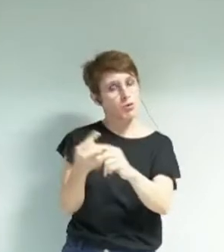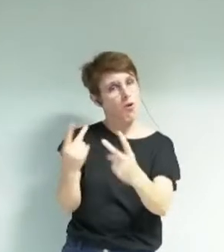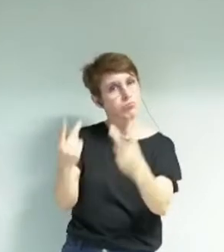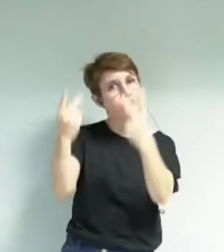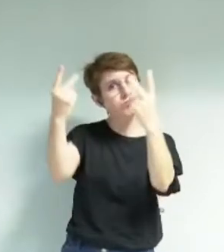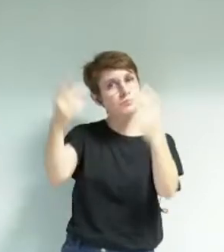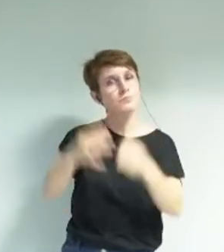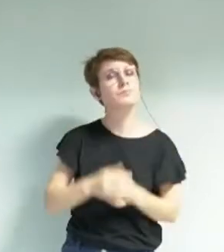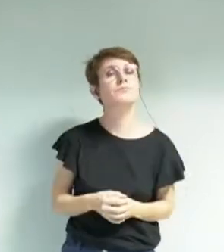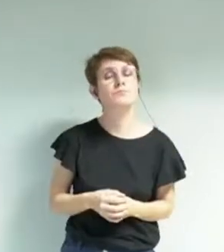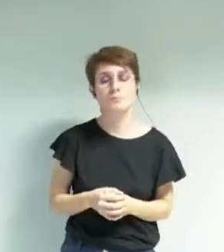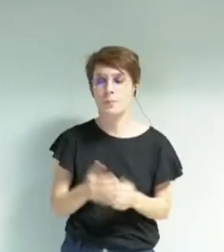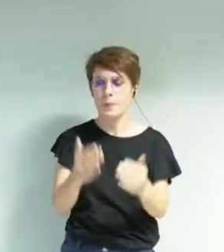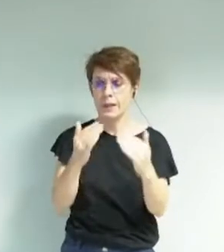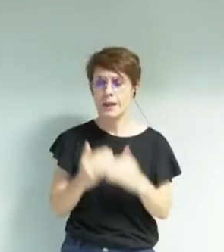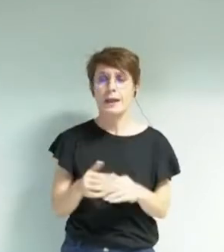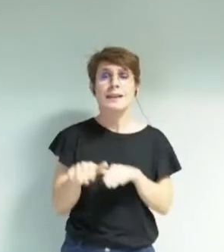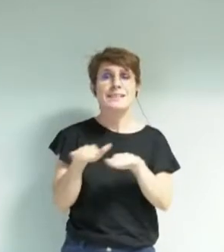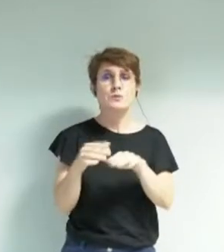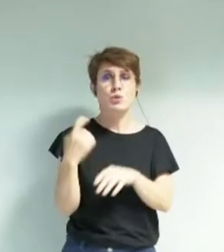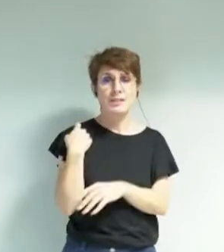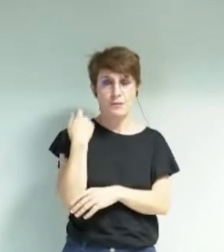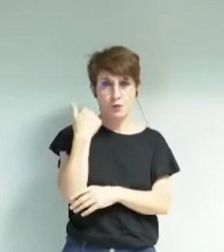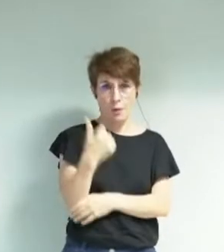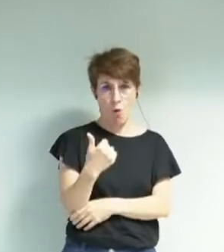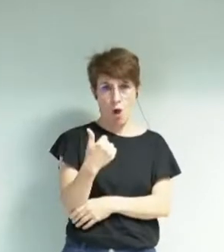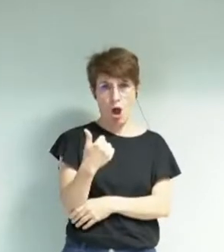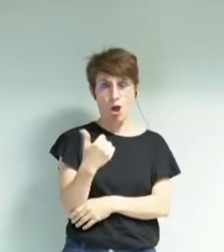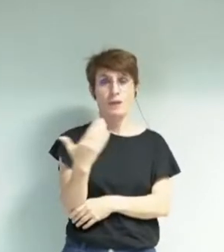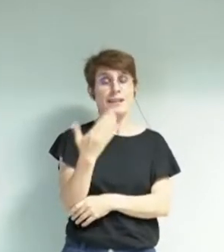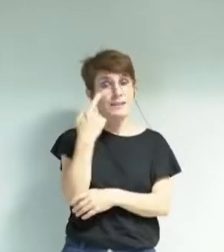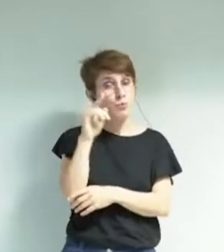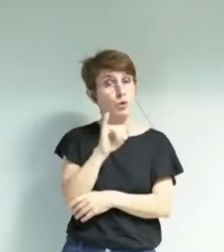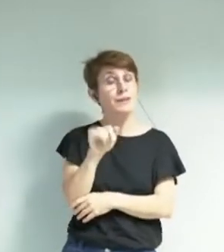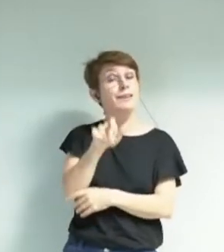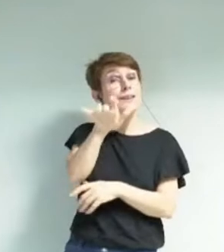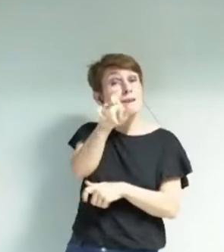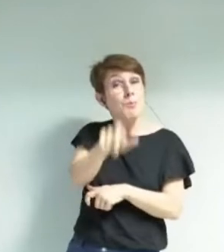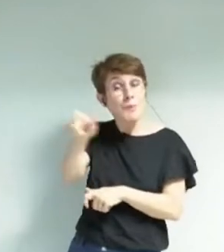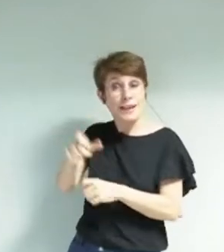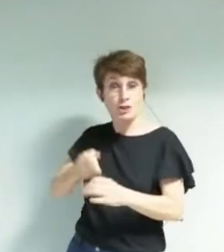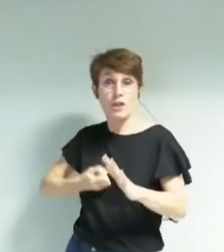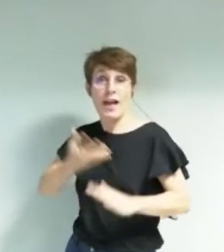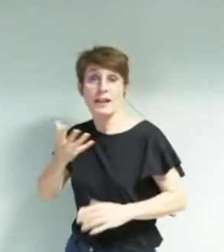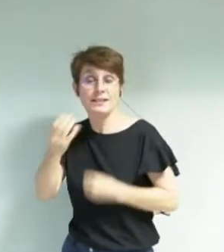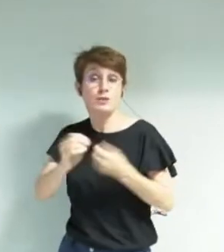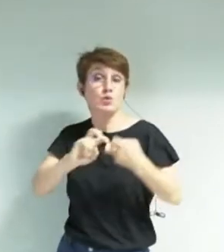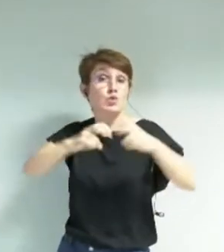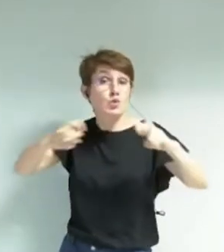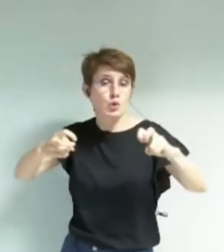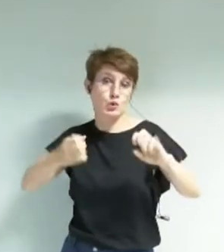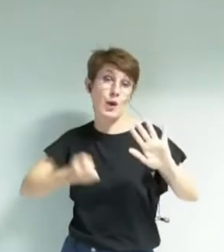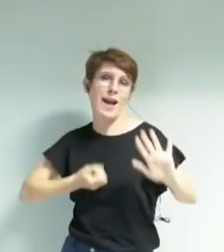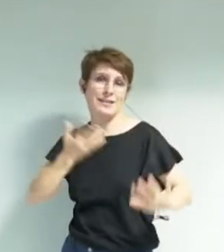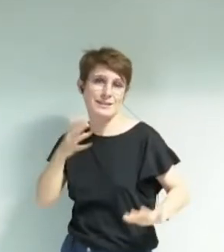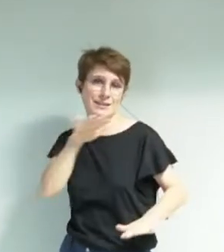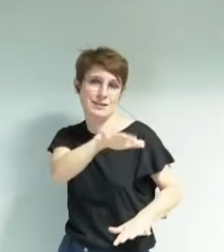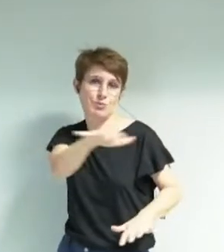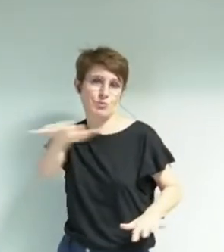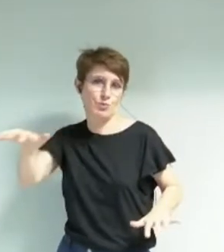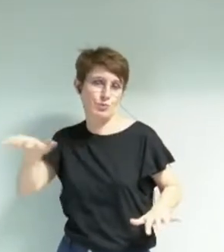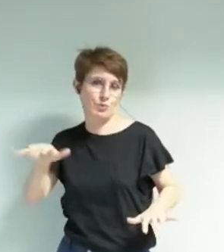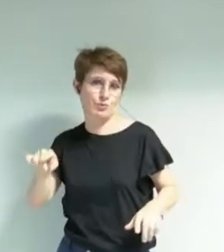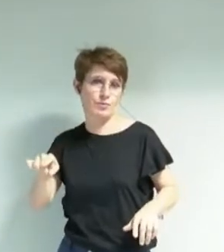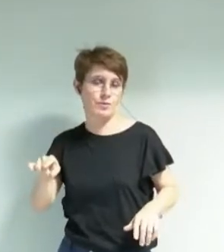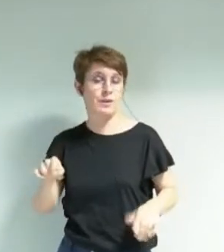Le premier dispositif s'adresse quant à lui aux artistes, aux structures artistiques. La